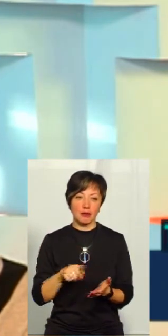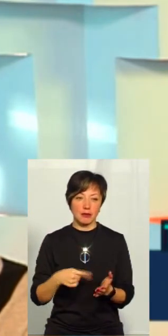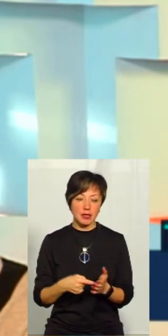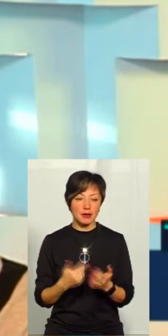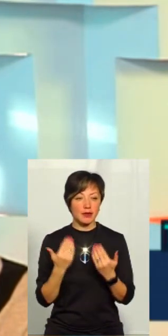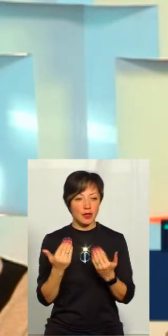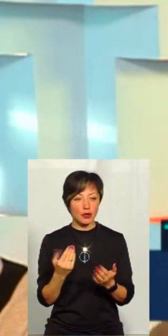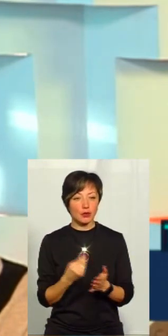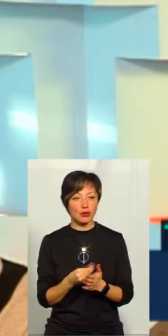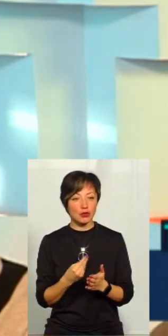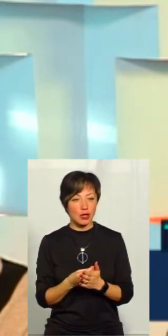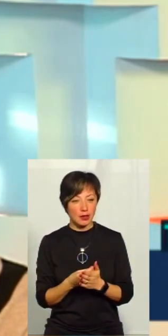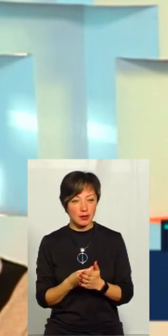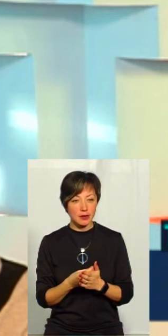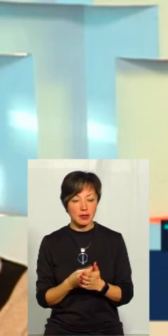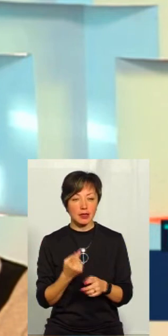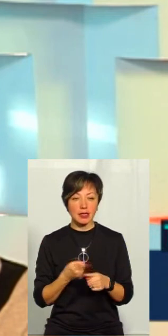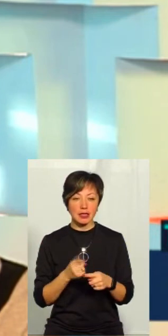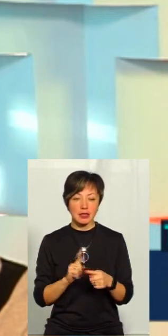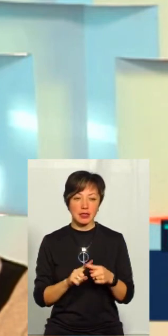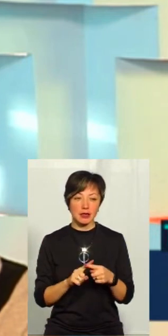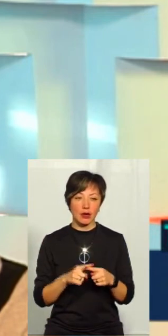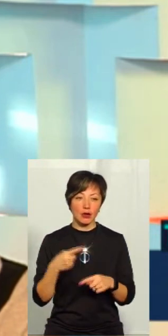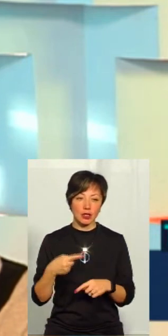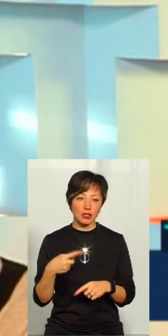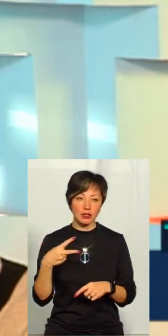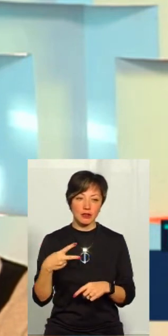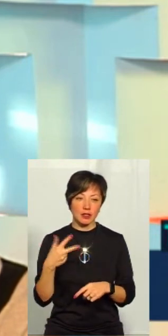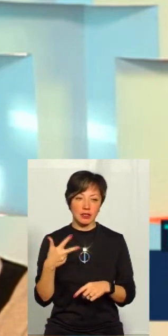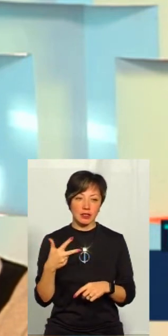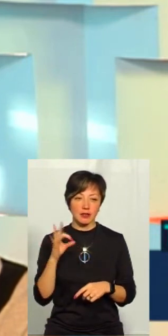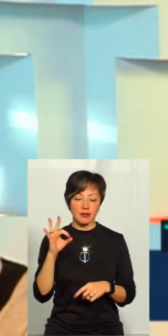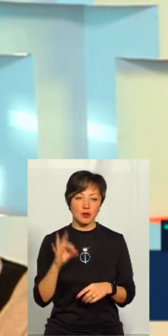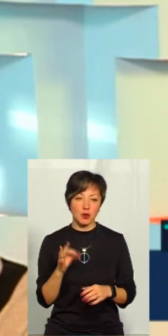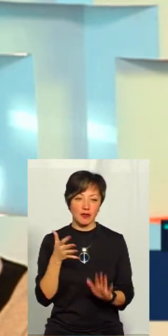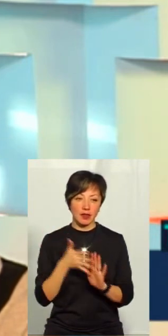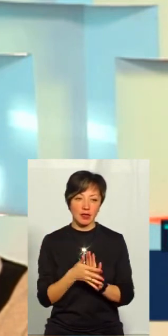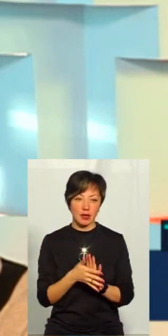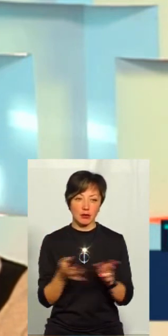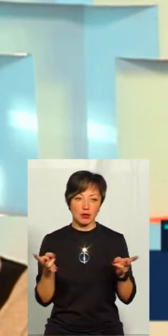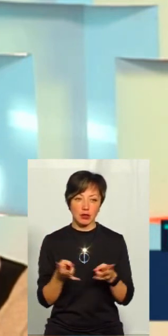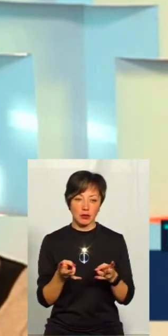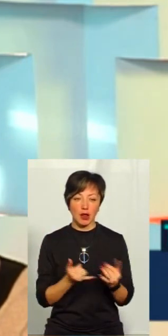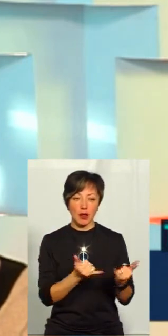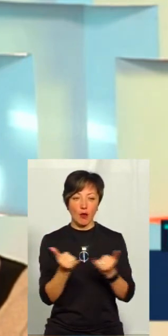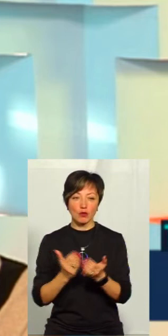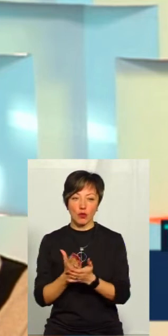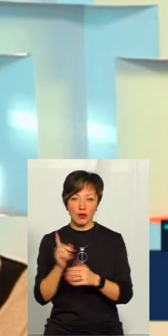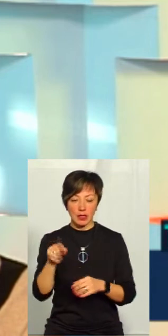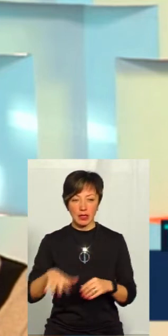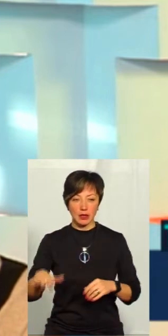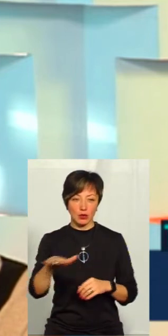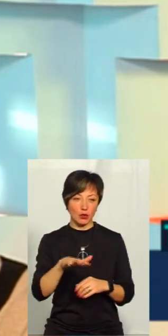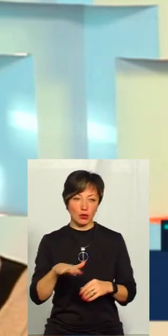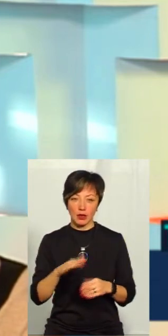в їхньому бюджеті цих 1 чи 2 чи 3 відсотка витрат, потрібно буде на обслуговування тієї